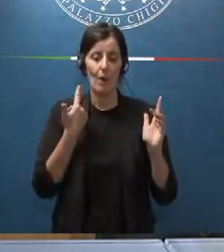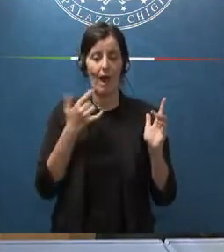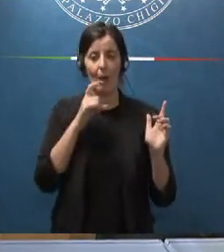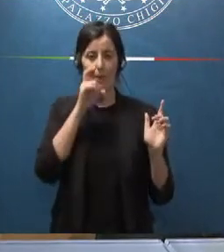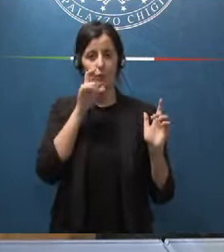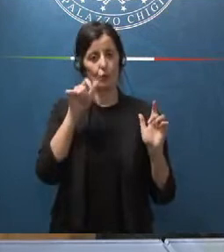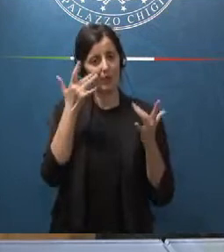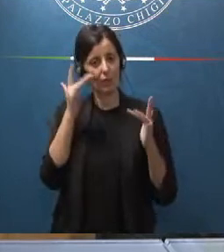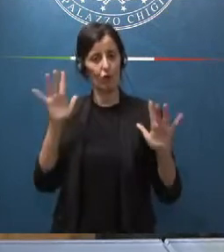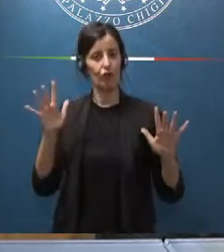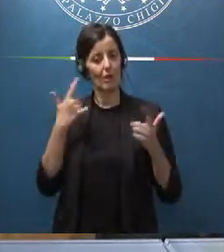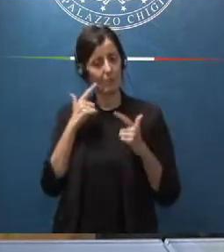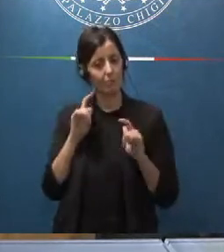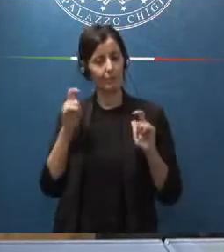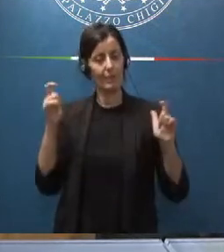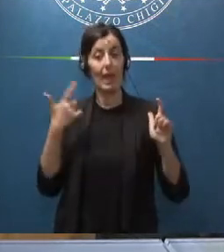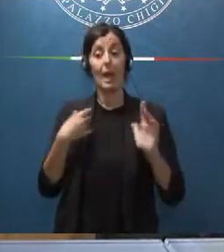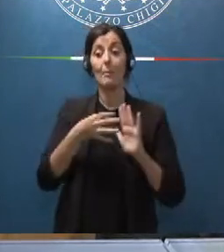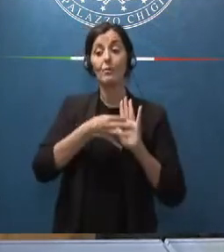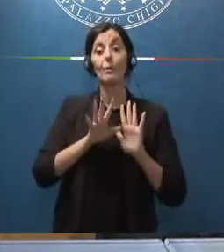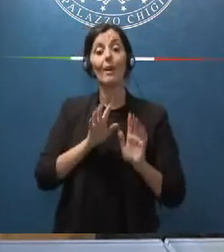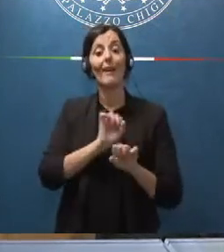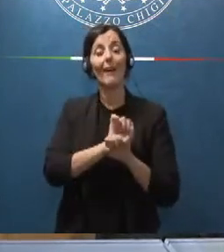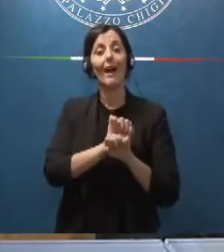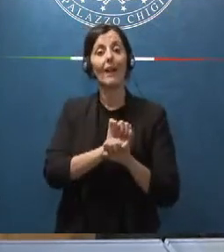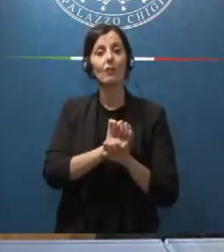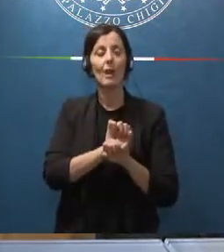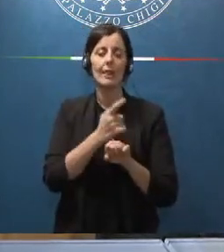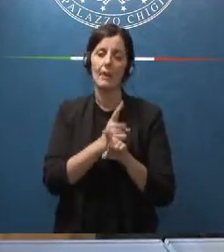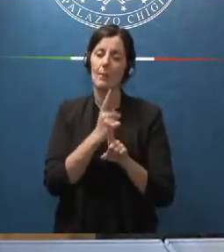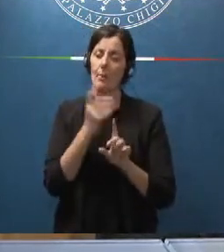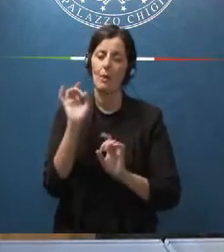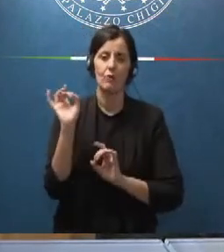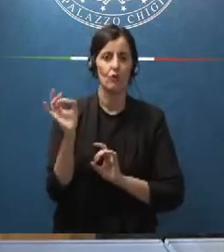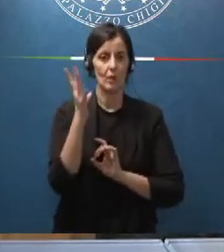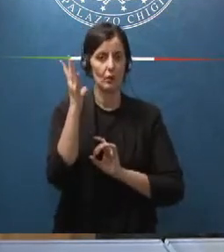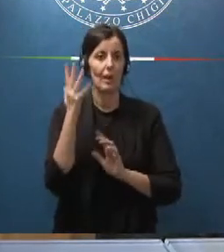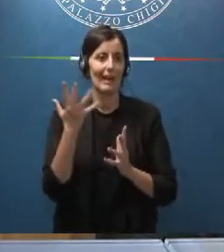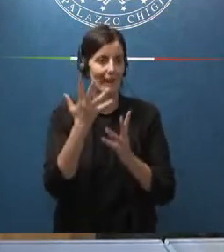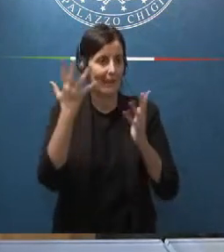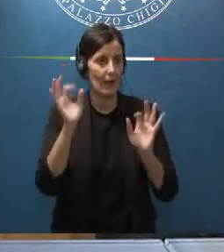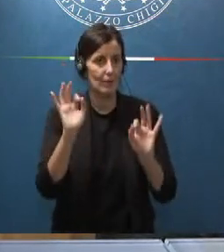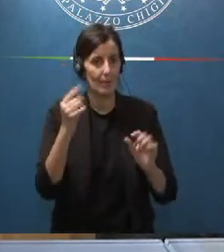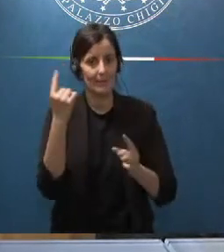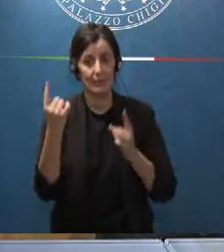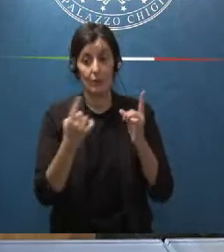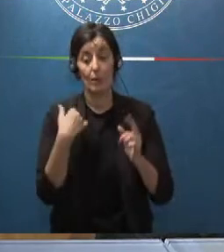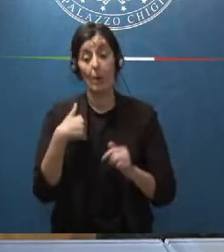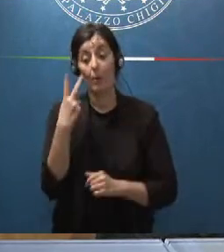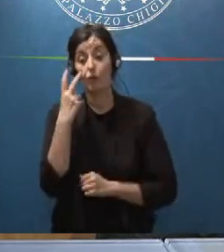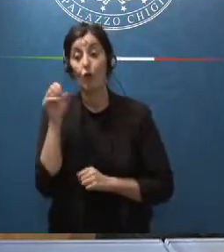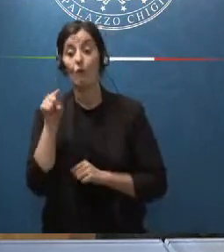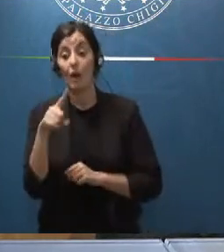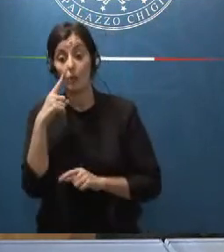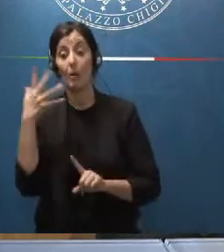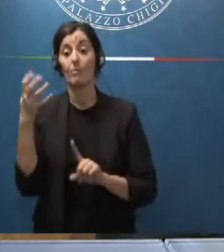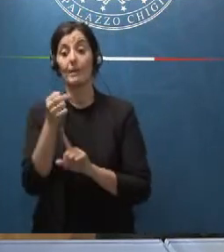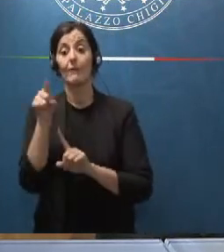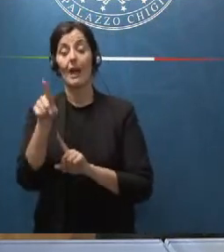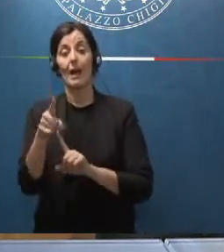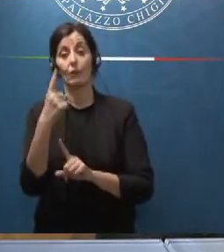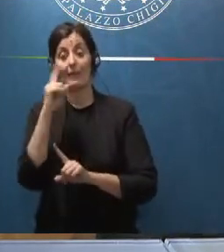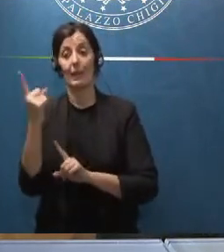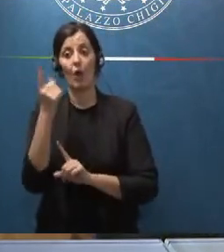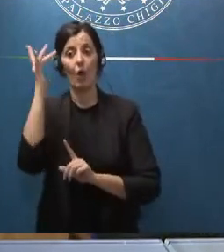innocenza e il principio che il carcere debba essere l'eccezione dell'eccezione salvo ho detto i casi di flagranza di reato e di